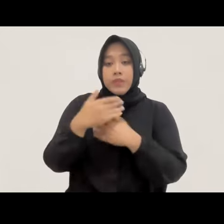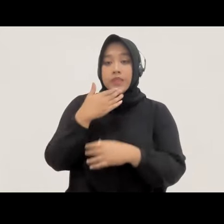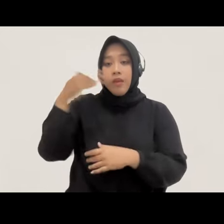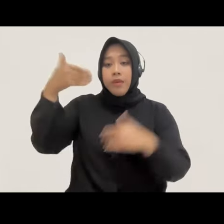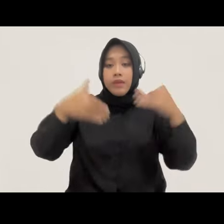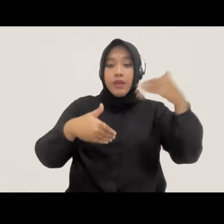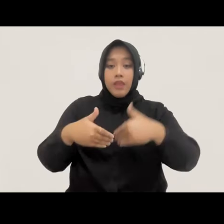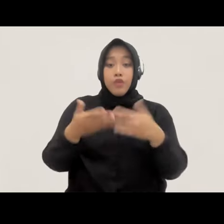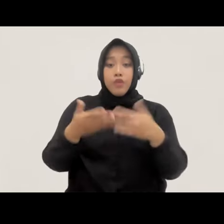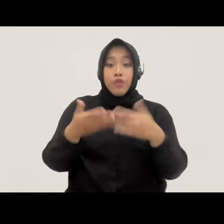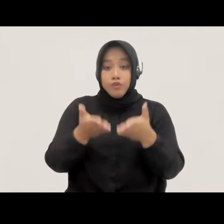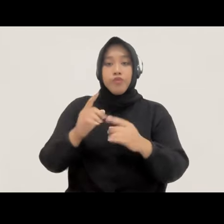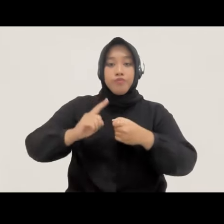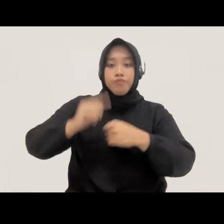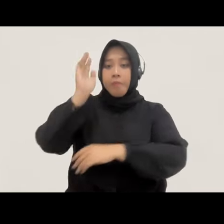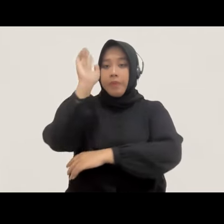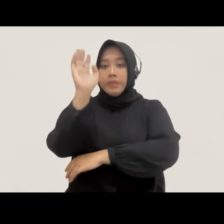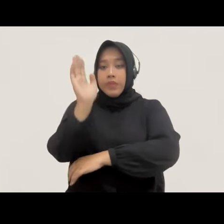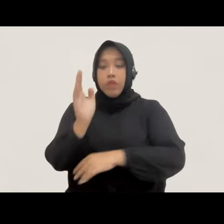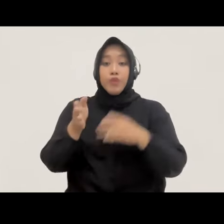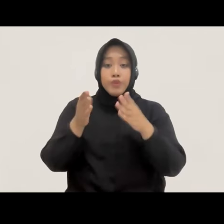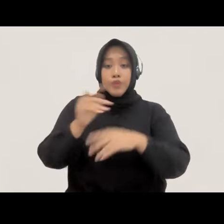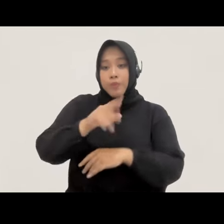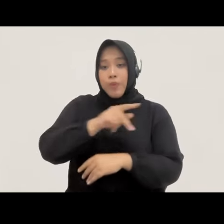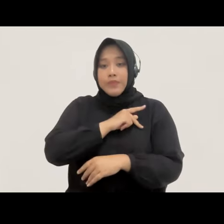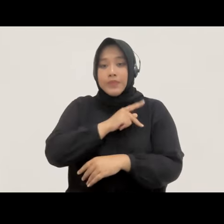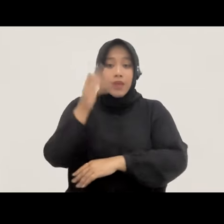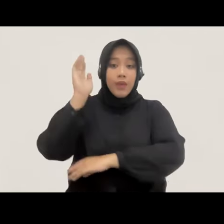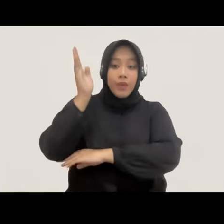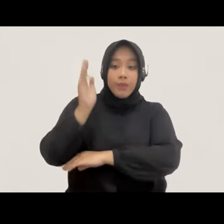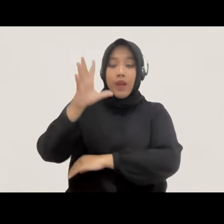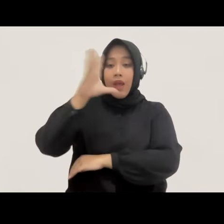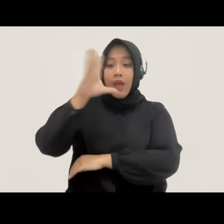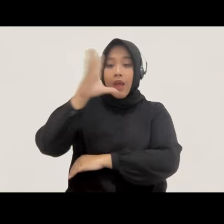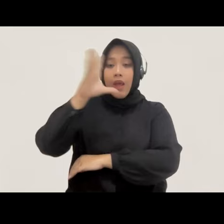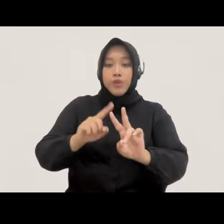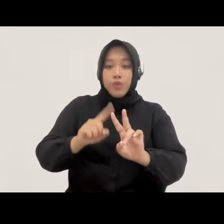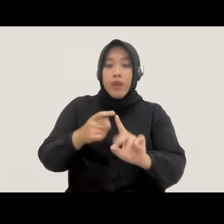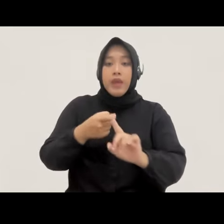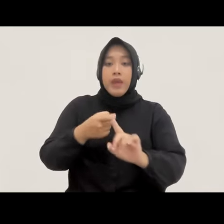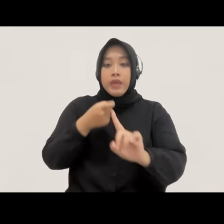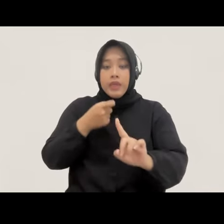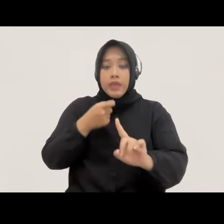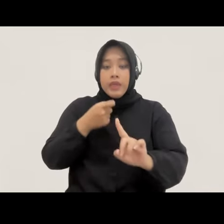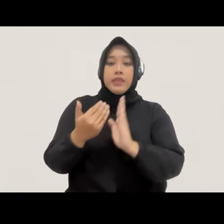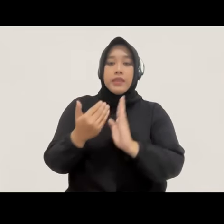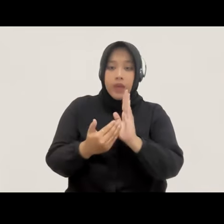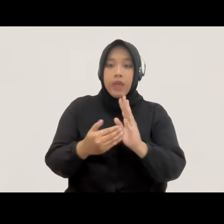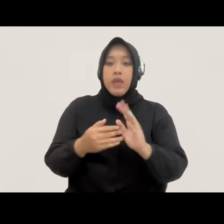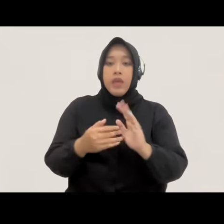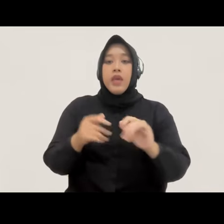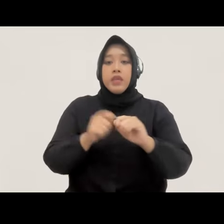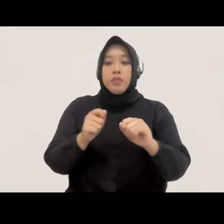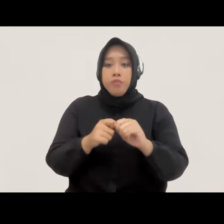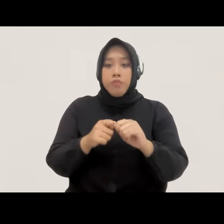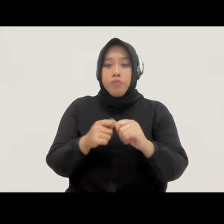kepada para pembicara dan juga kepada para peserta webinar di hari kedua dari webinar yang diselanggarakan oleh Koalisi Masyarakat Sipil